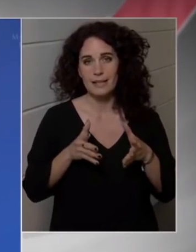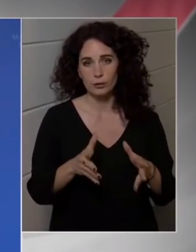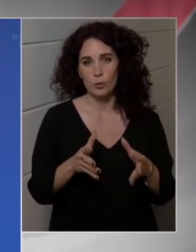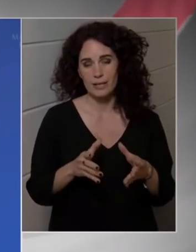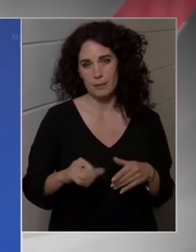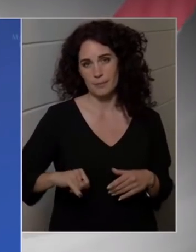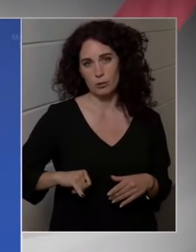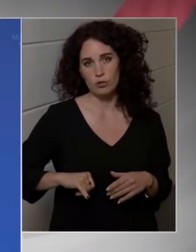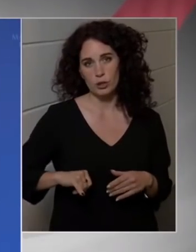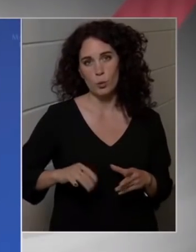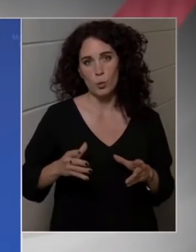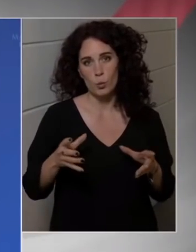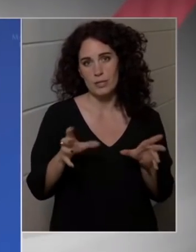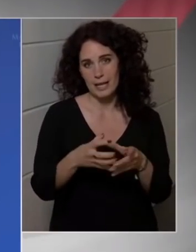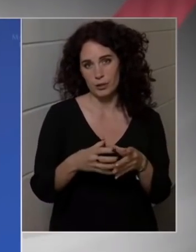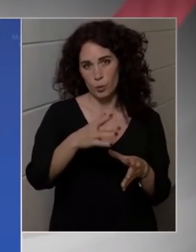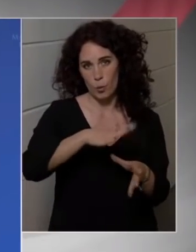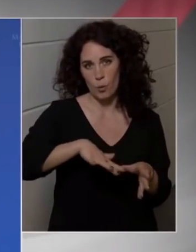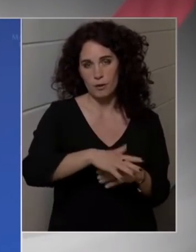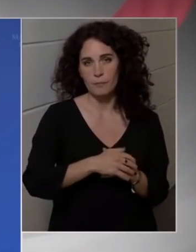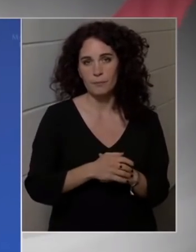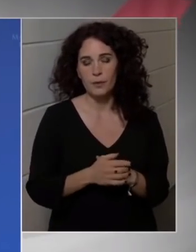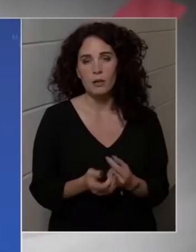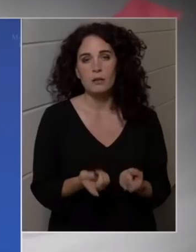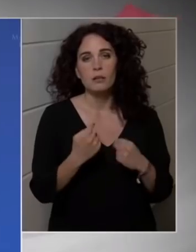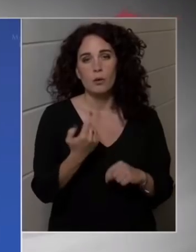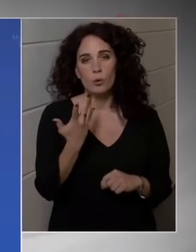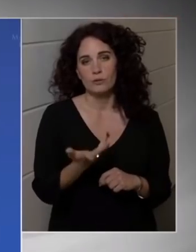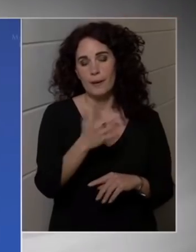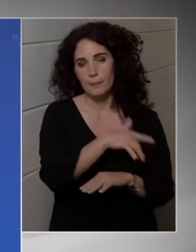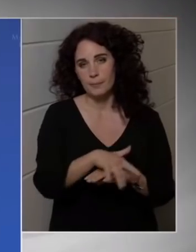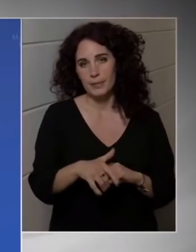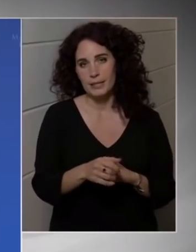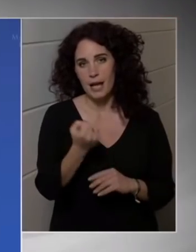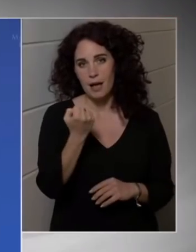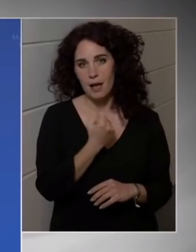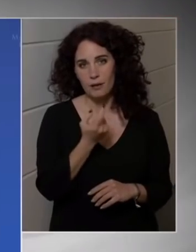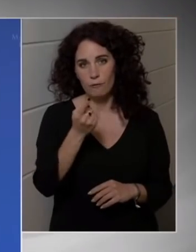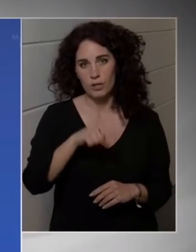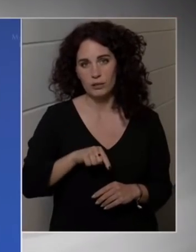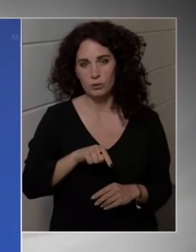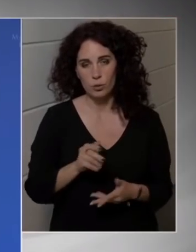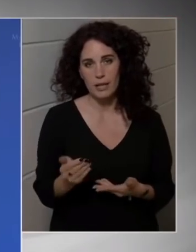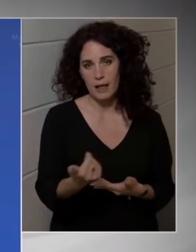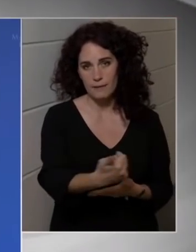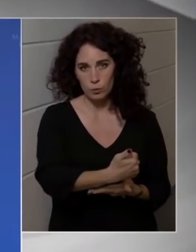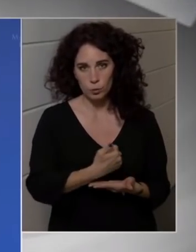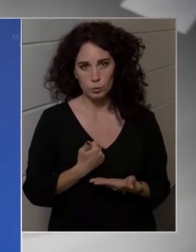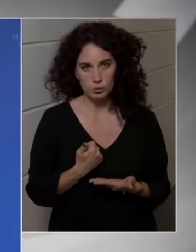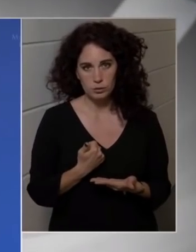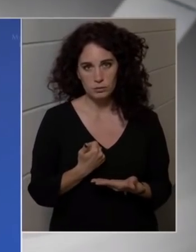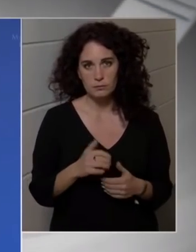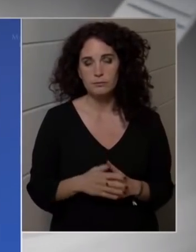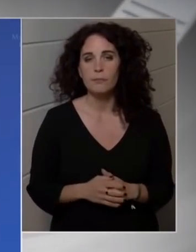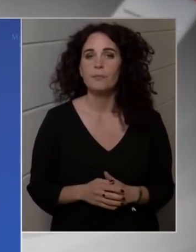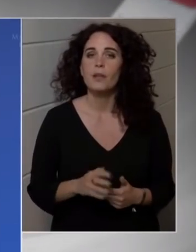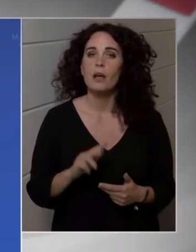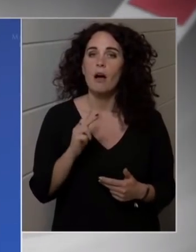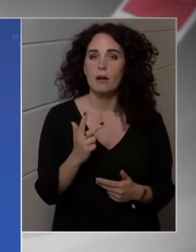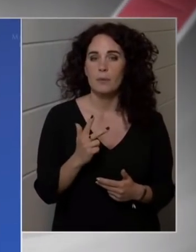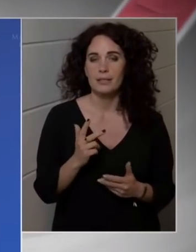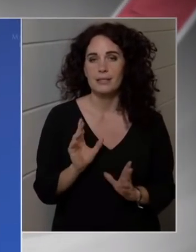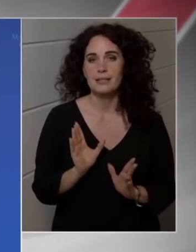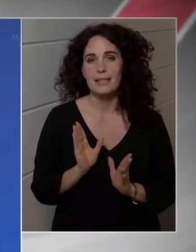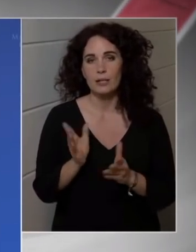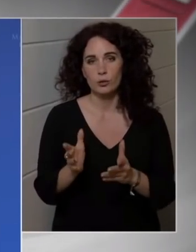évi összeget idén is, és jövőre is beszedjük. A második ilyen szektor a biztosítói szektor,